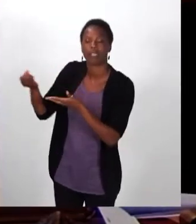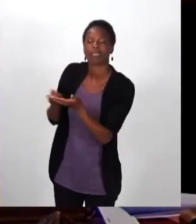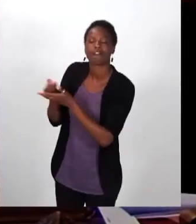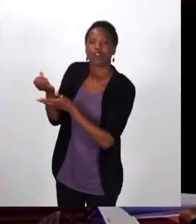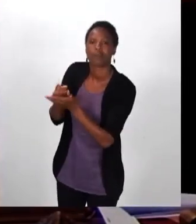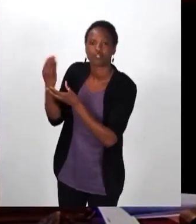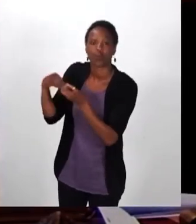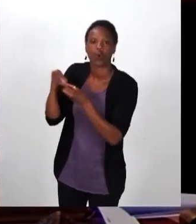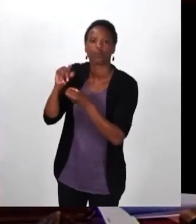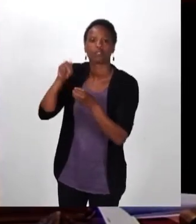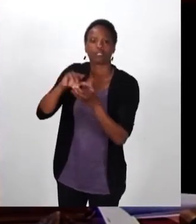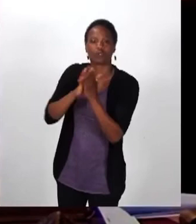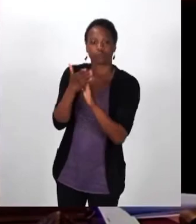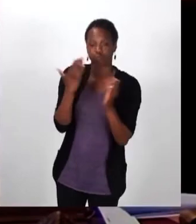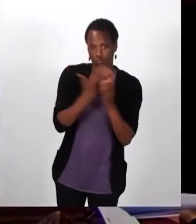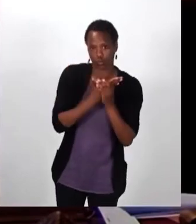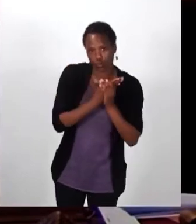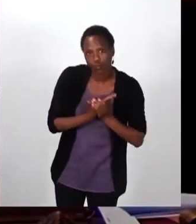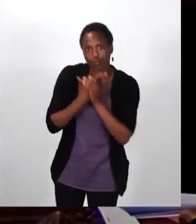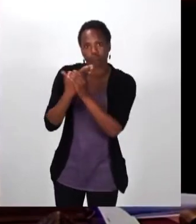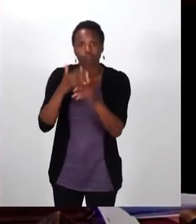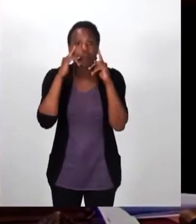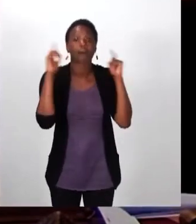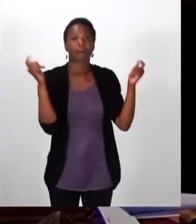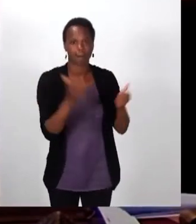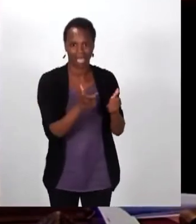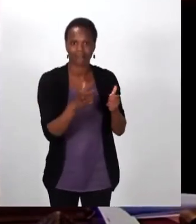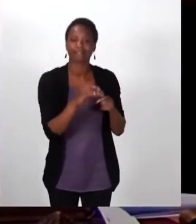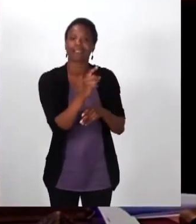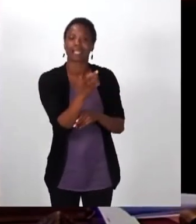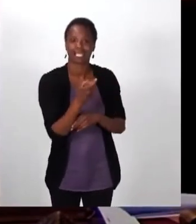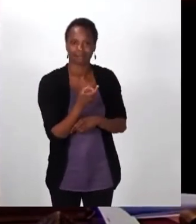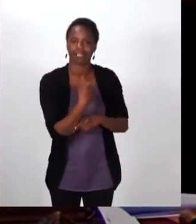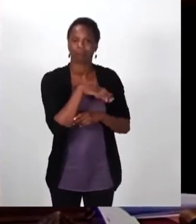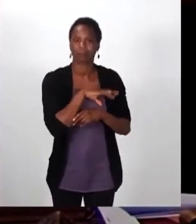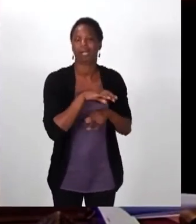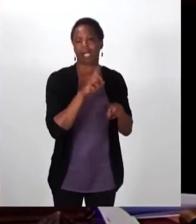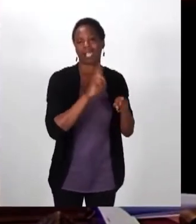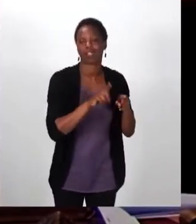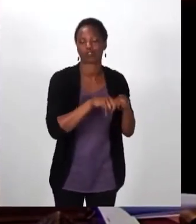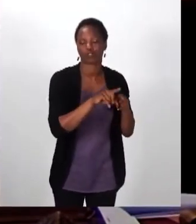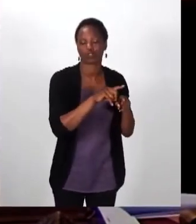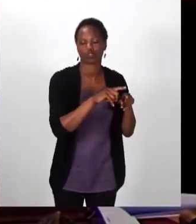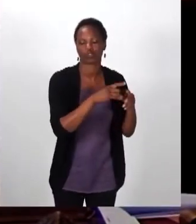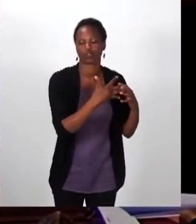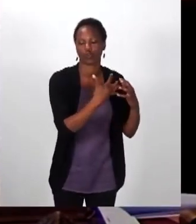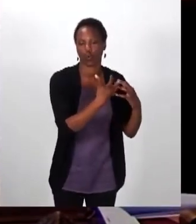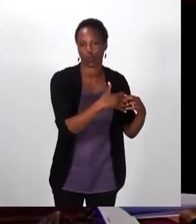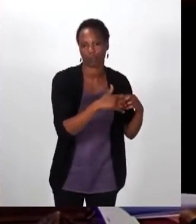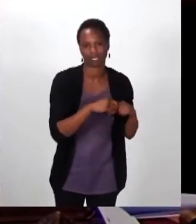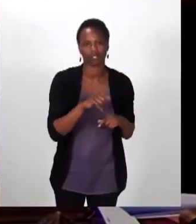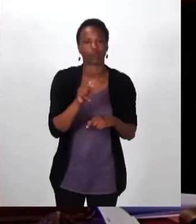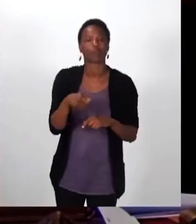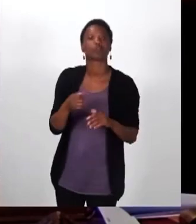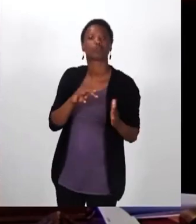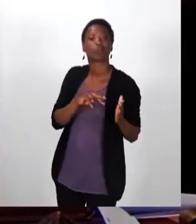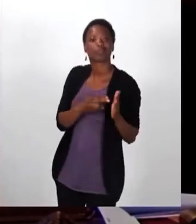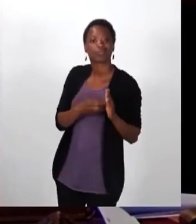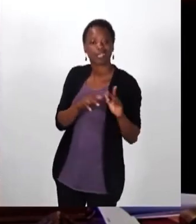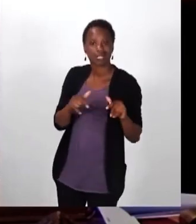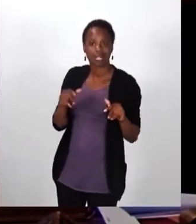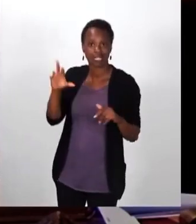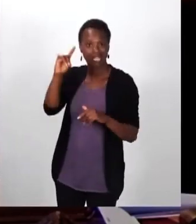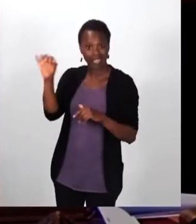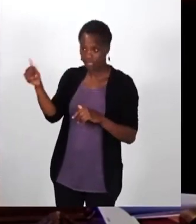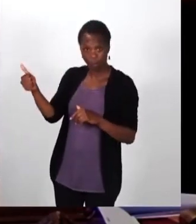ou plusieurs documents existants, facilement identifiables ou susceptibles d'être obtenus par un traitement automatisé. Donc, évidemment, il y des questions techniques. La CADA ne les cache pas. Je